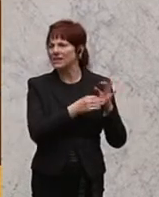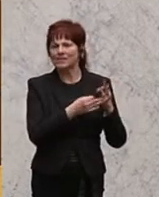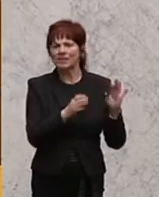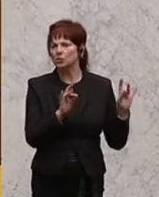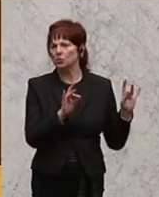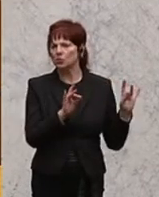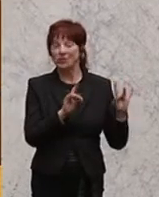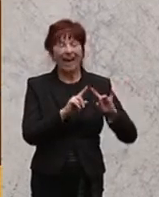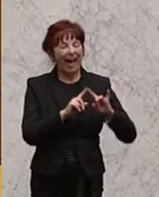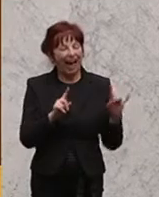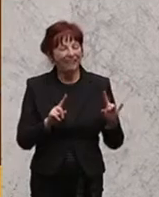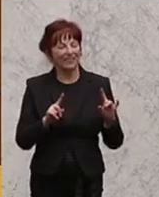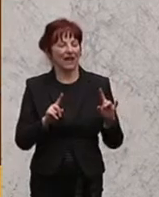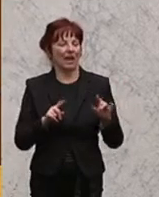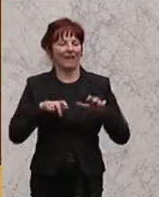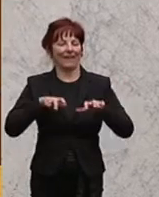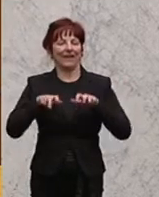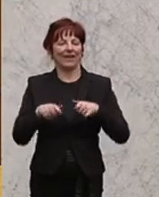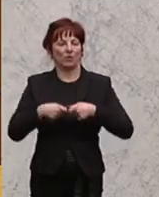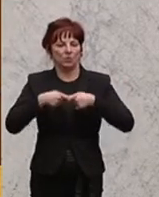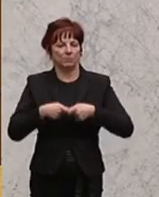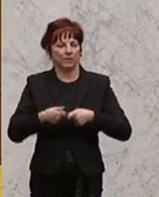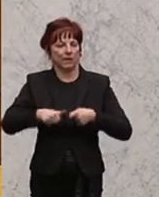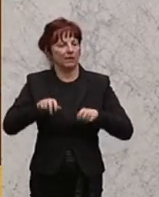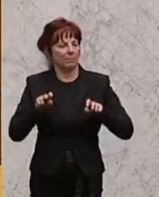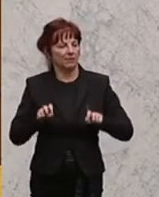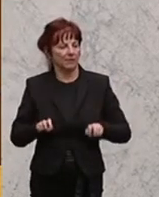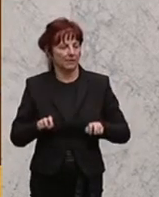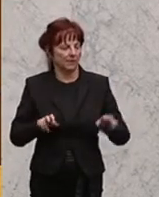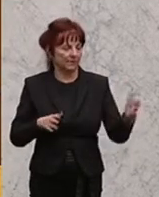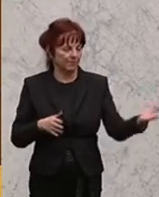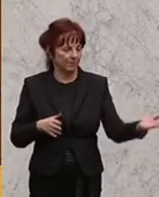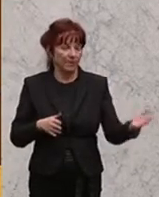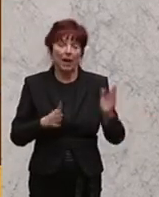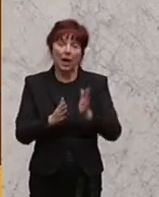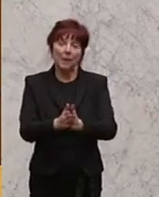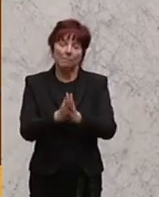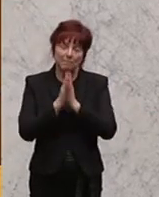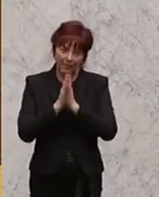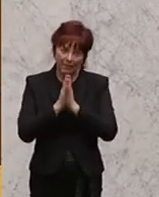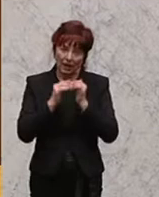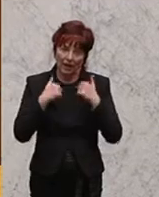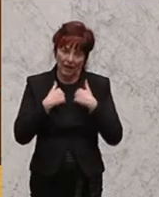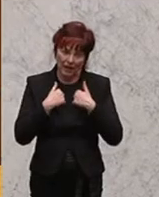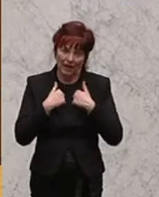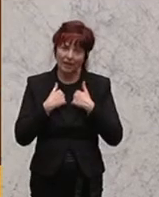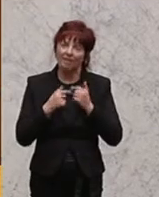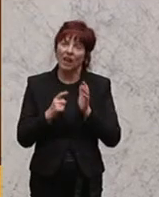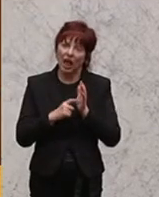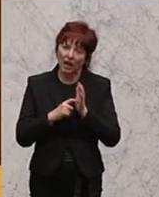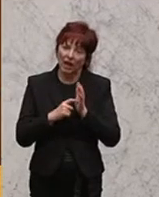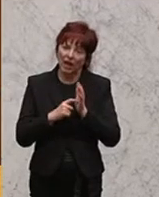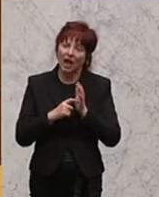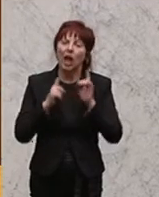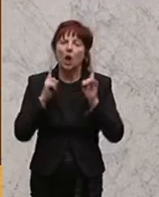anderes Regierungsmitglied da. Also ich ersuche wirklich inständig, dass wir versuchen, immer bei den